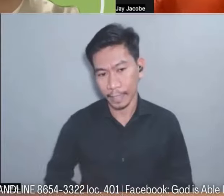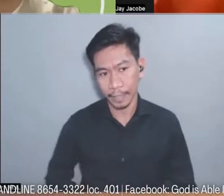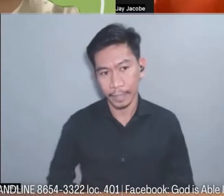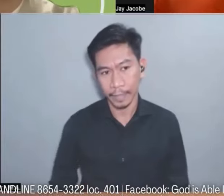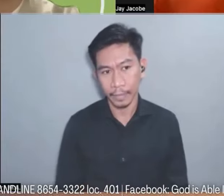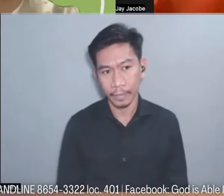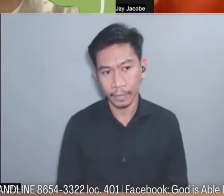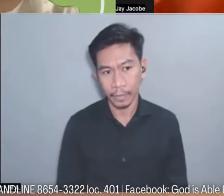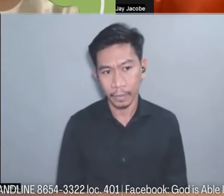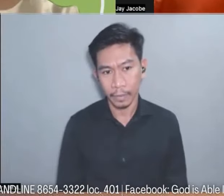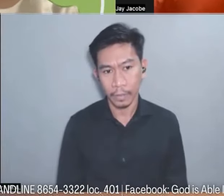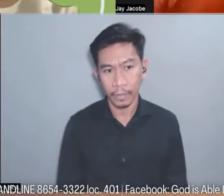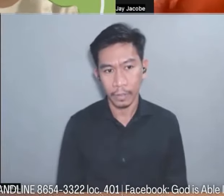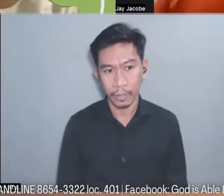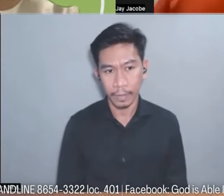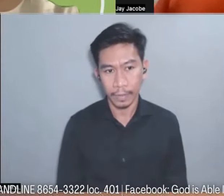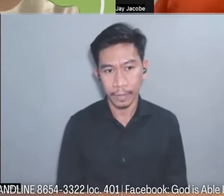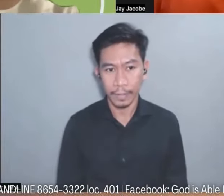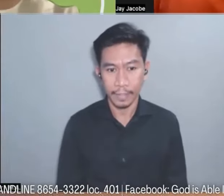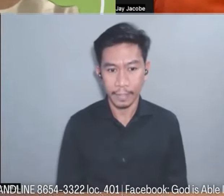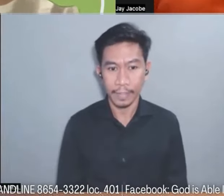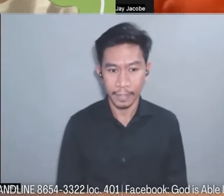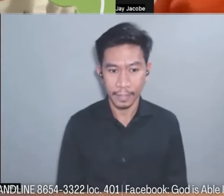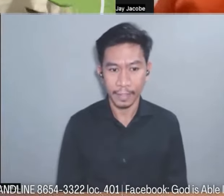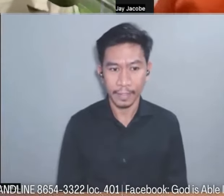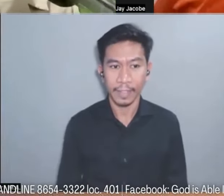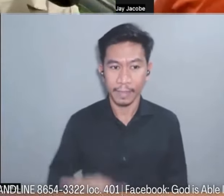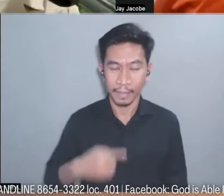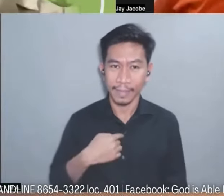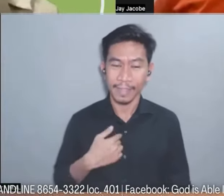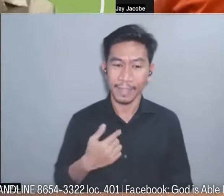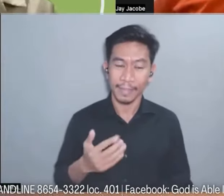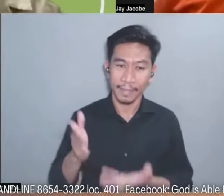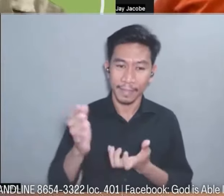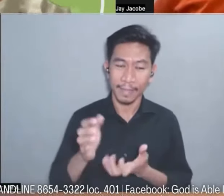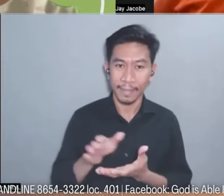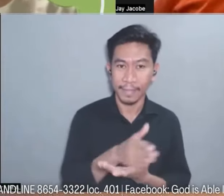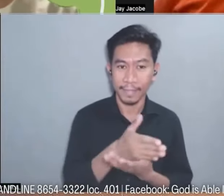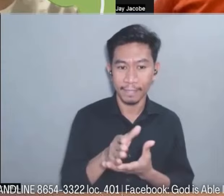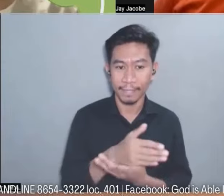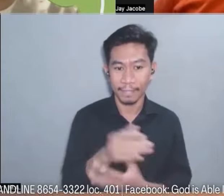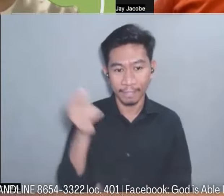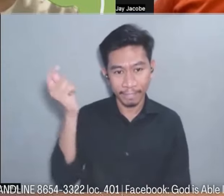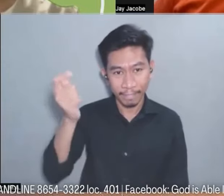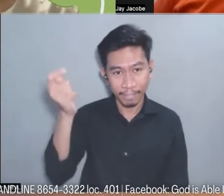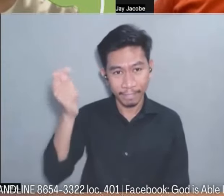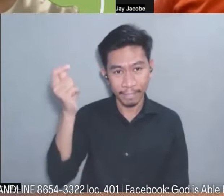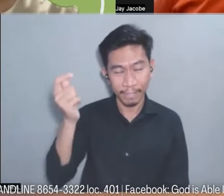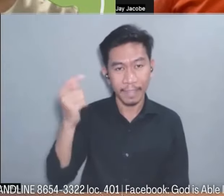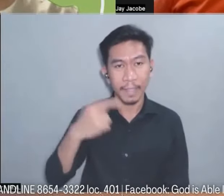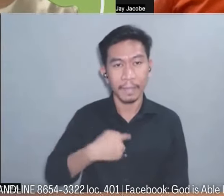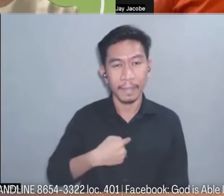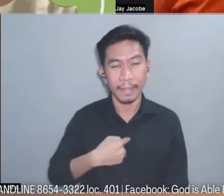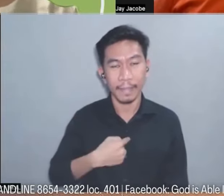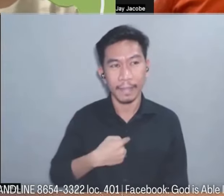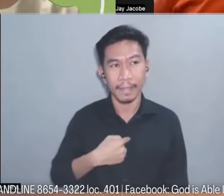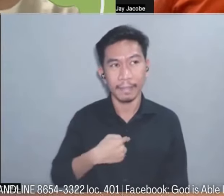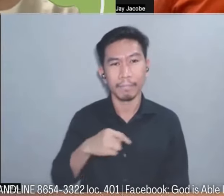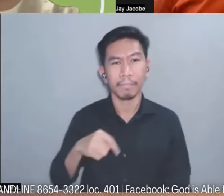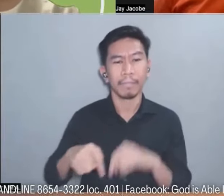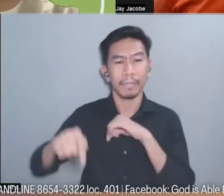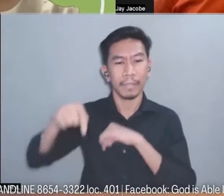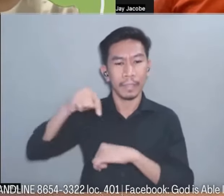testimony. I just want to share my story, my testimony when I started my calling